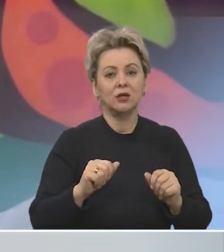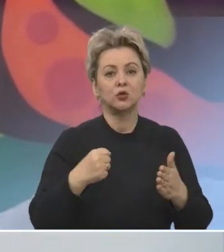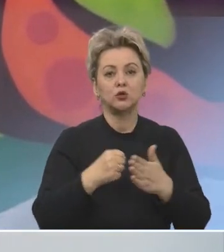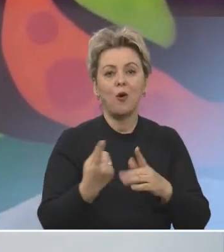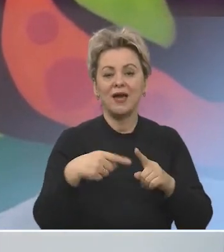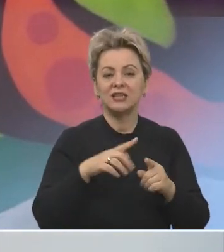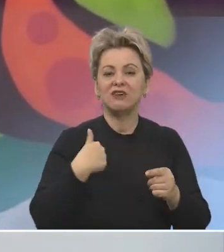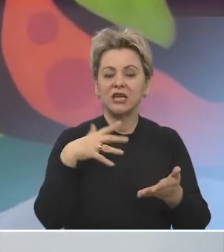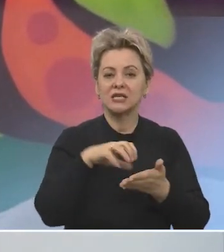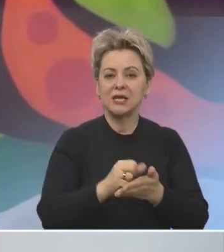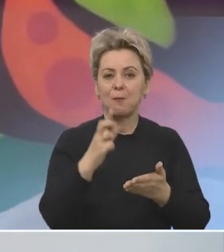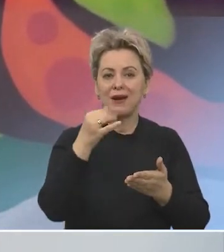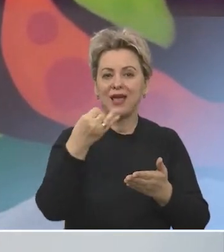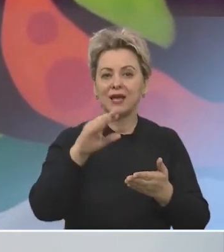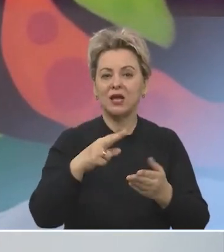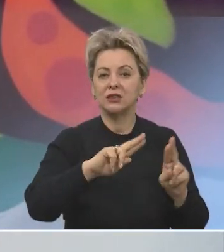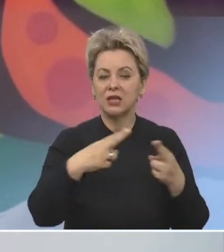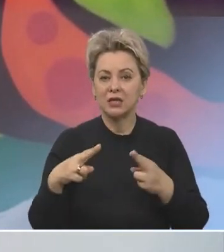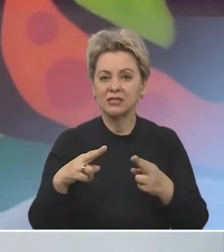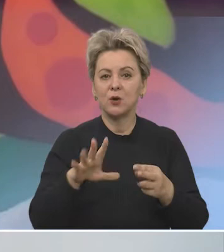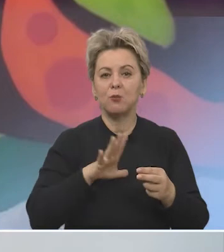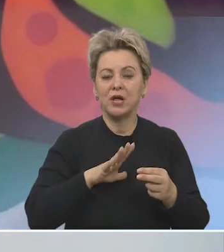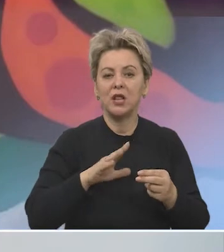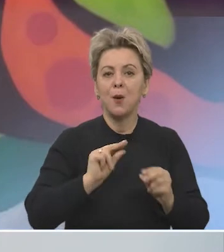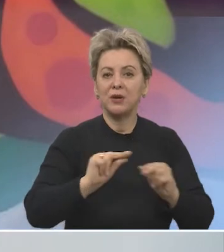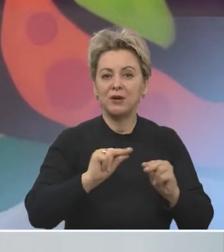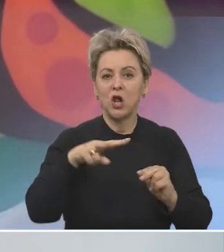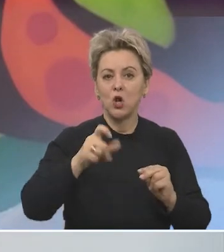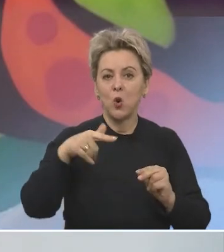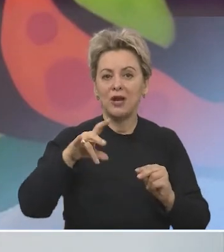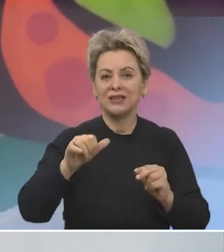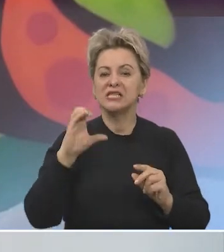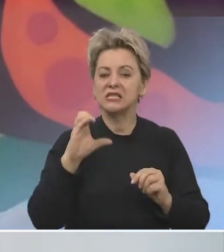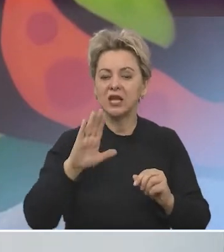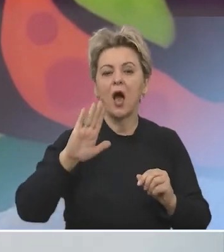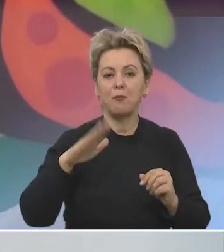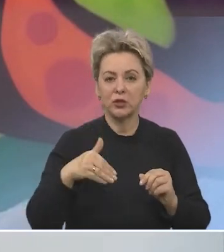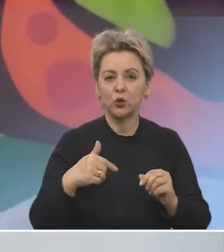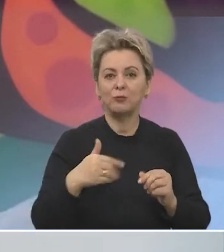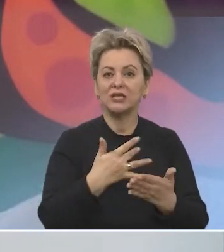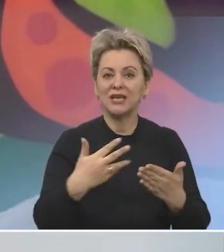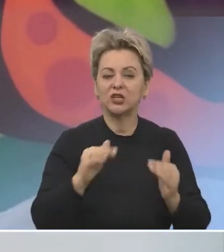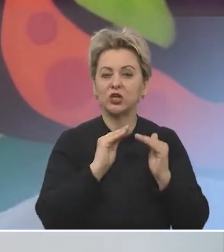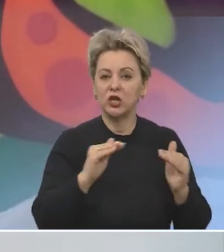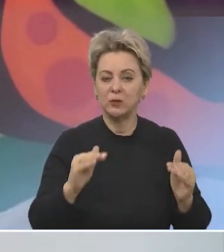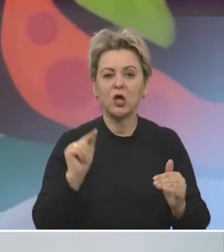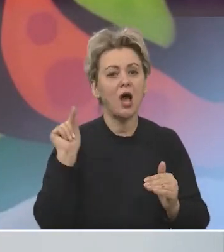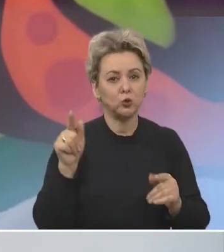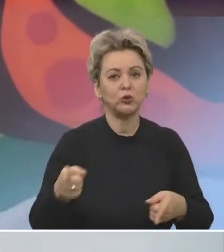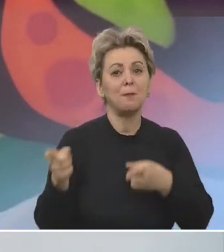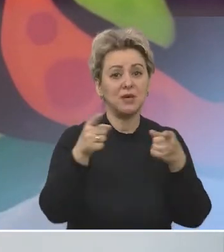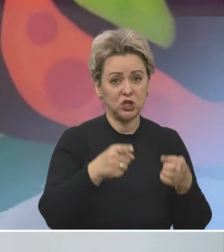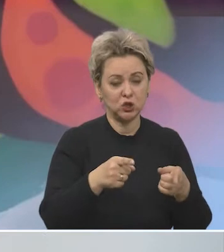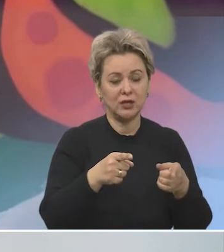До этого я занималась брейк-дансом, преподавал Люлин Сергей. А потом некоторые ребята